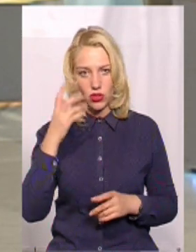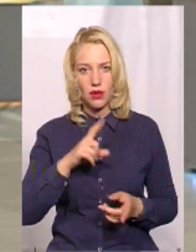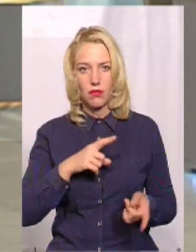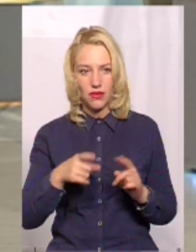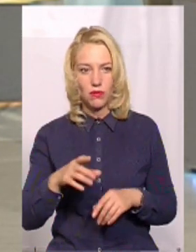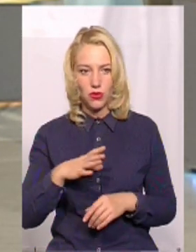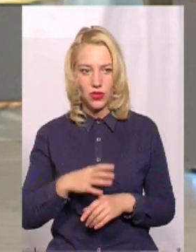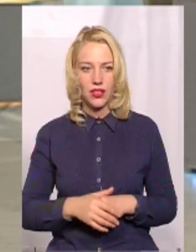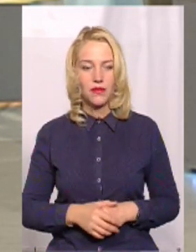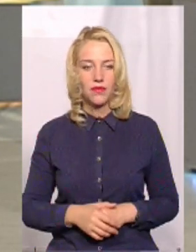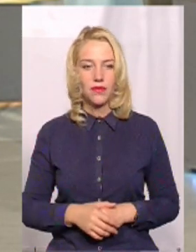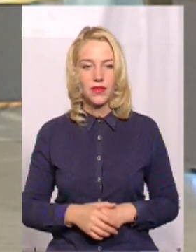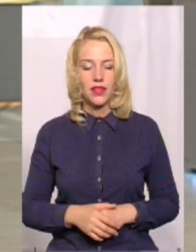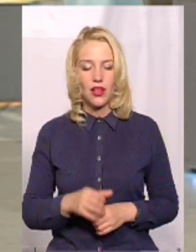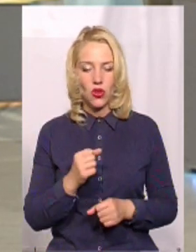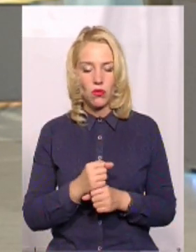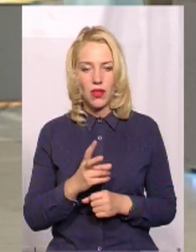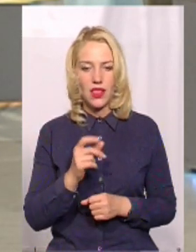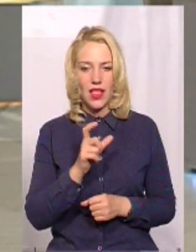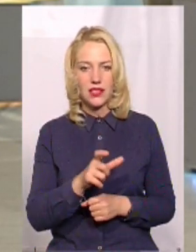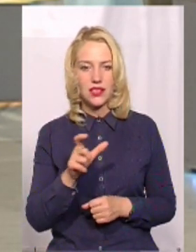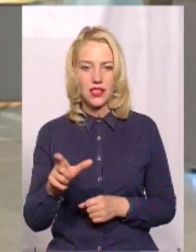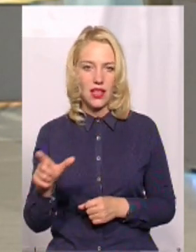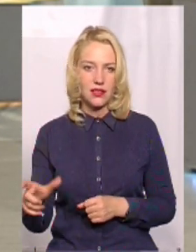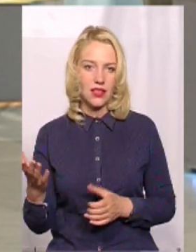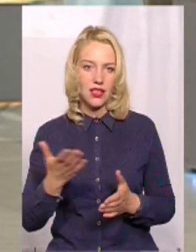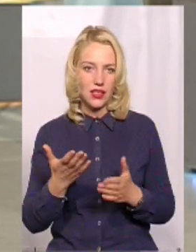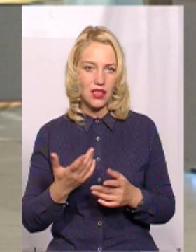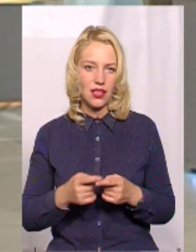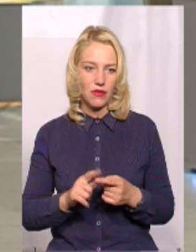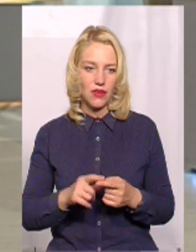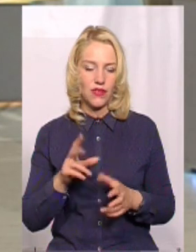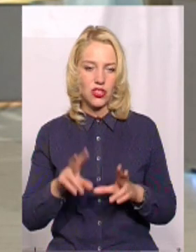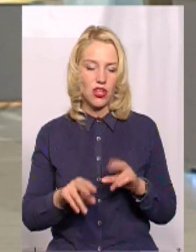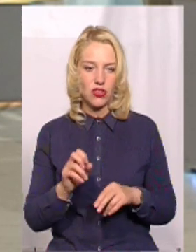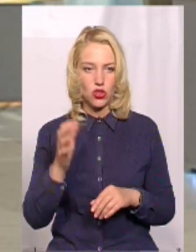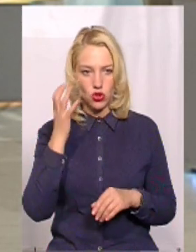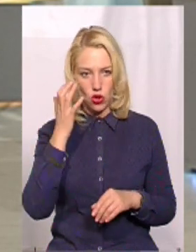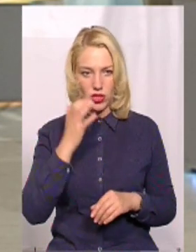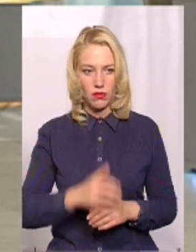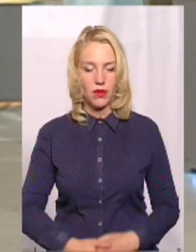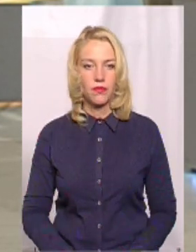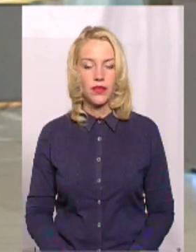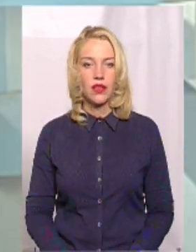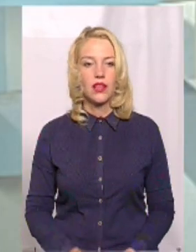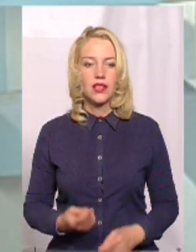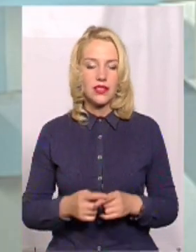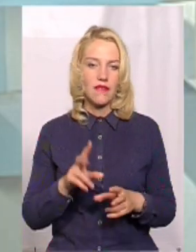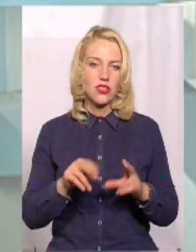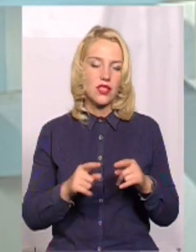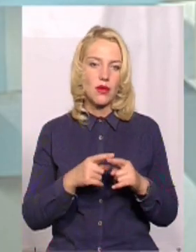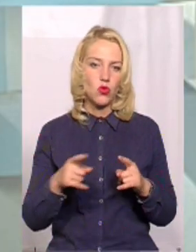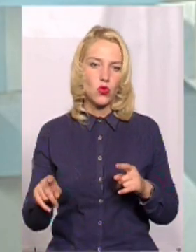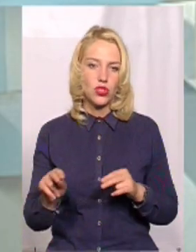Ні, ну, робили поки що на ділянках тих, які ще врахуються чорними покриттями, тому що це є поточний